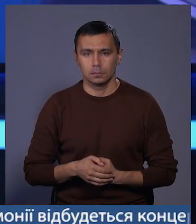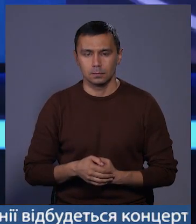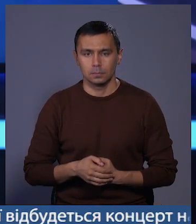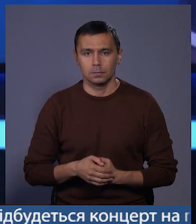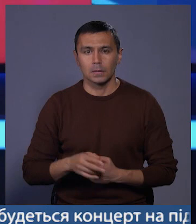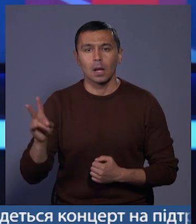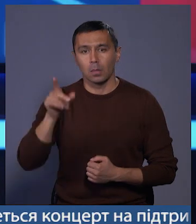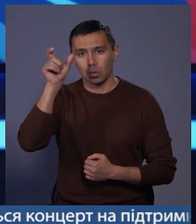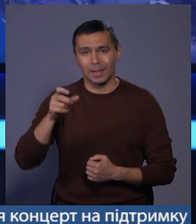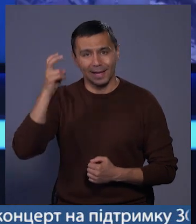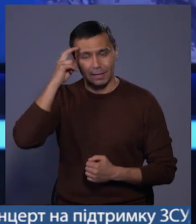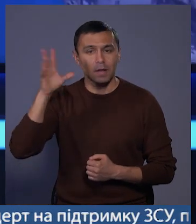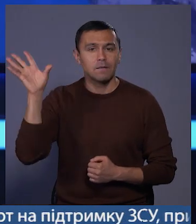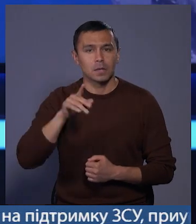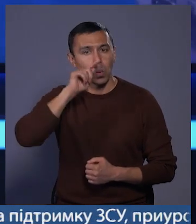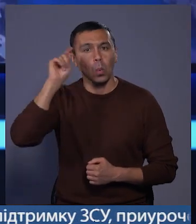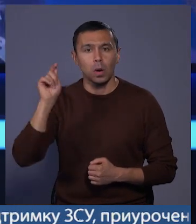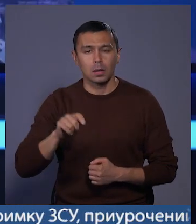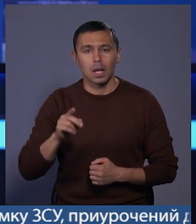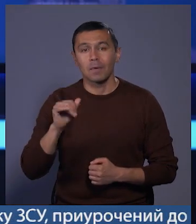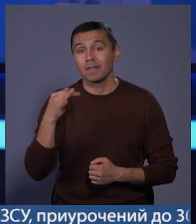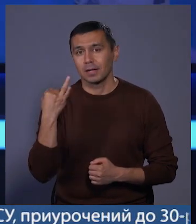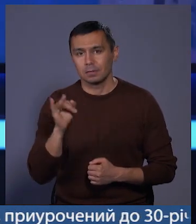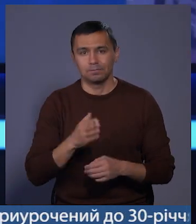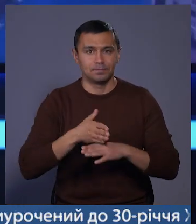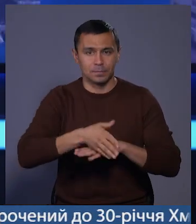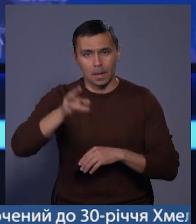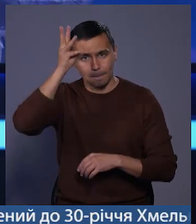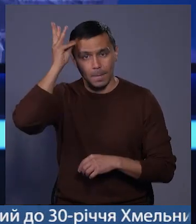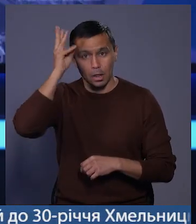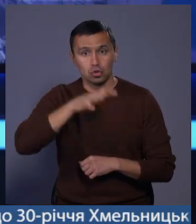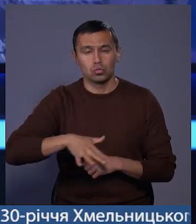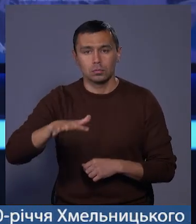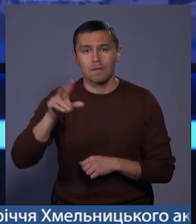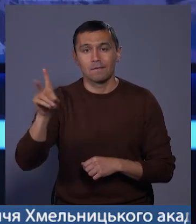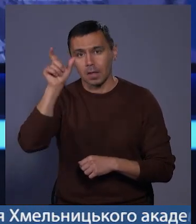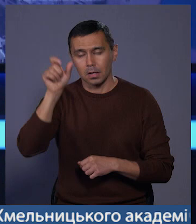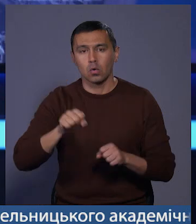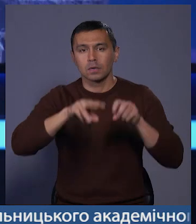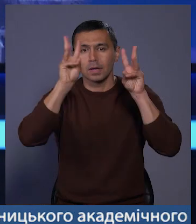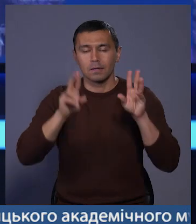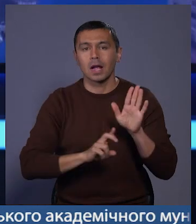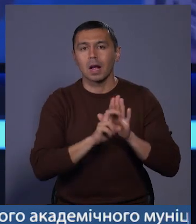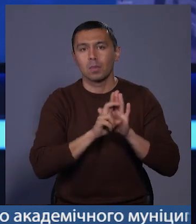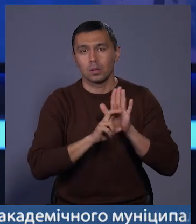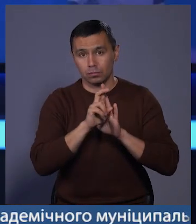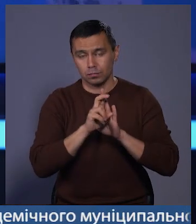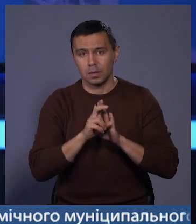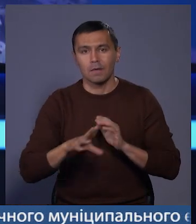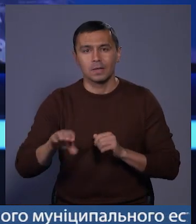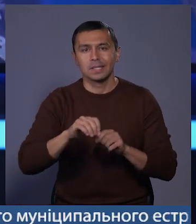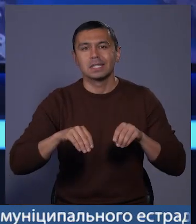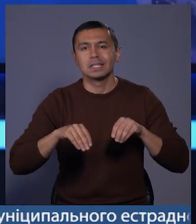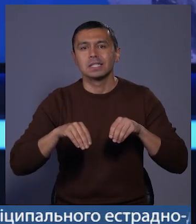Митрополит Київський і всієї України Епіфаній відвідав Хмельниччину. Владика освятив каплицю в храмі всіх святих